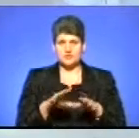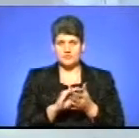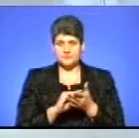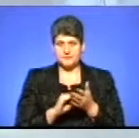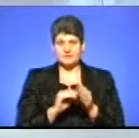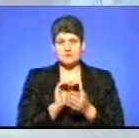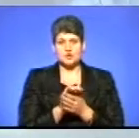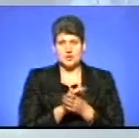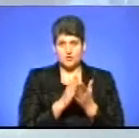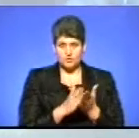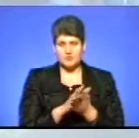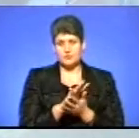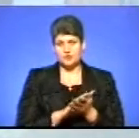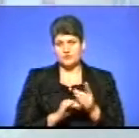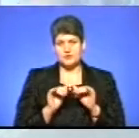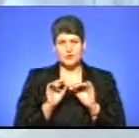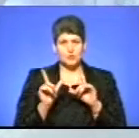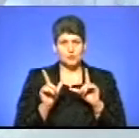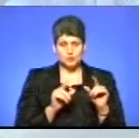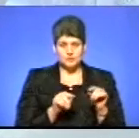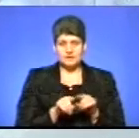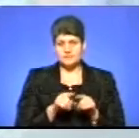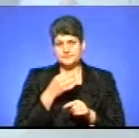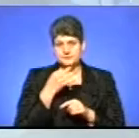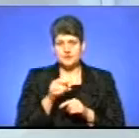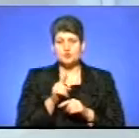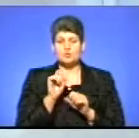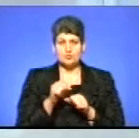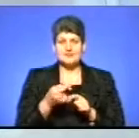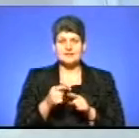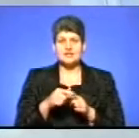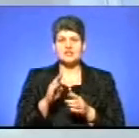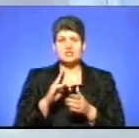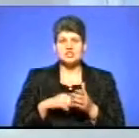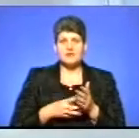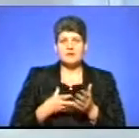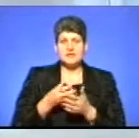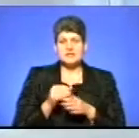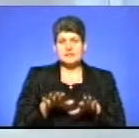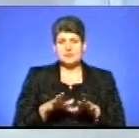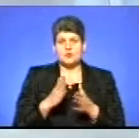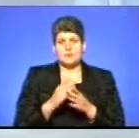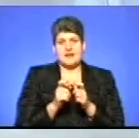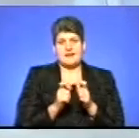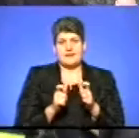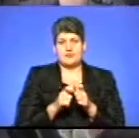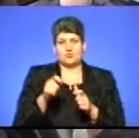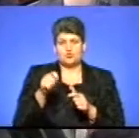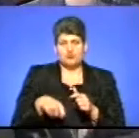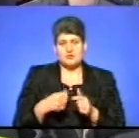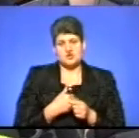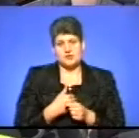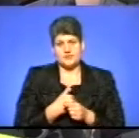вас з нею ознайомимо і продовжуєте собі рух. Також повідомлю про те, що ви можете даний штраф оплачувати на місці, якщо маєте банківську карточку і бажання.